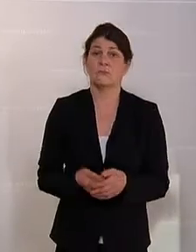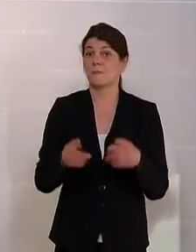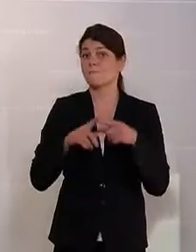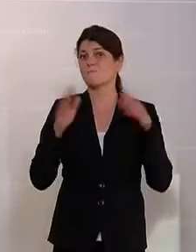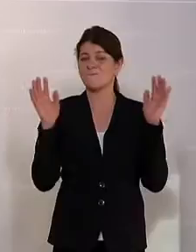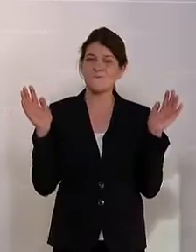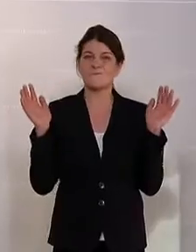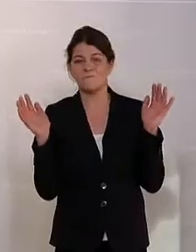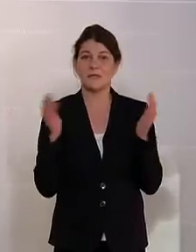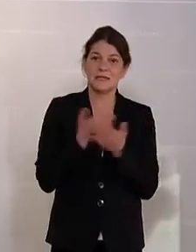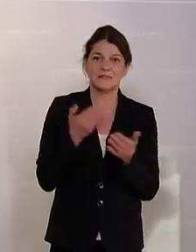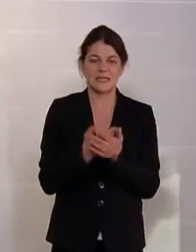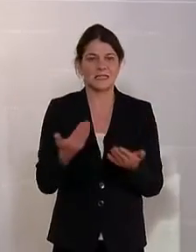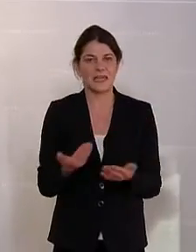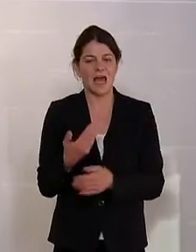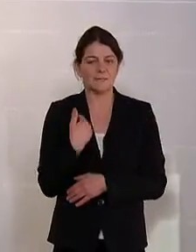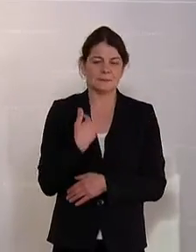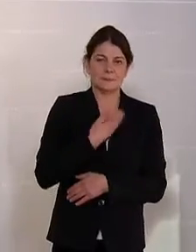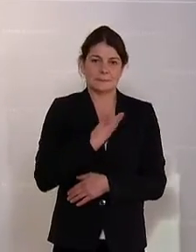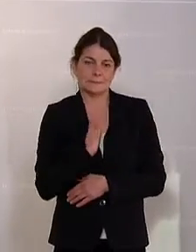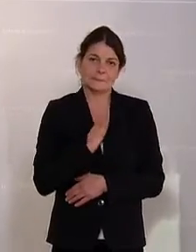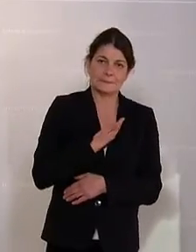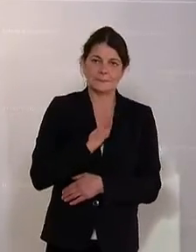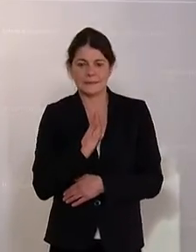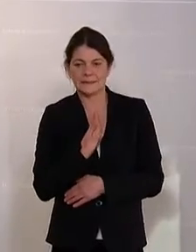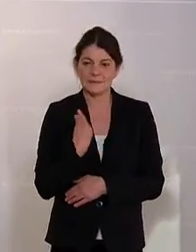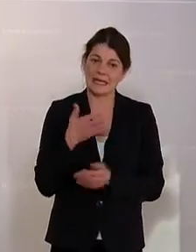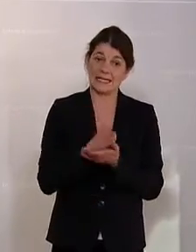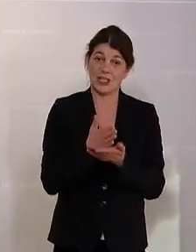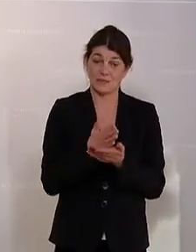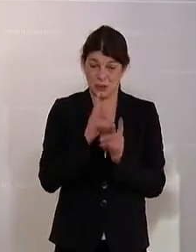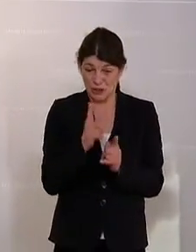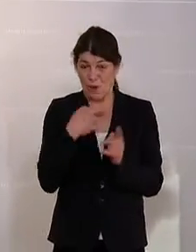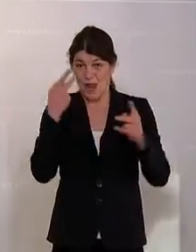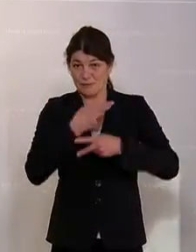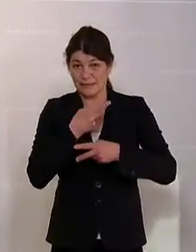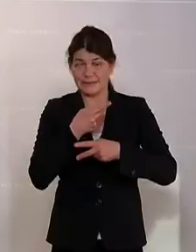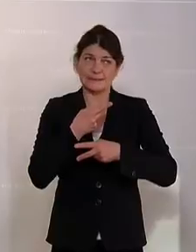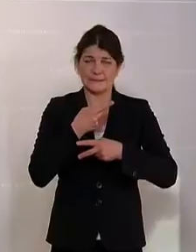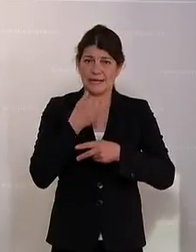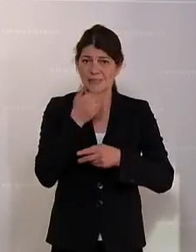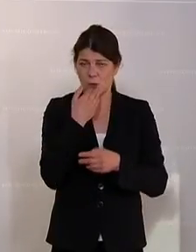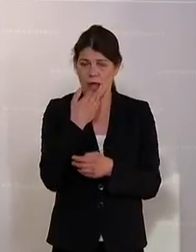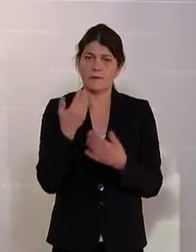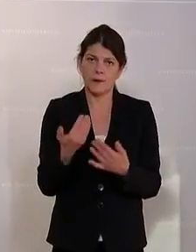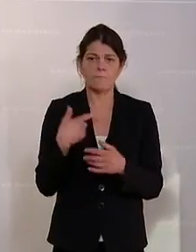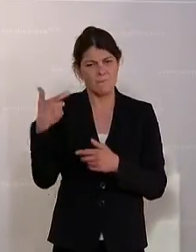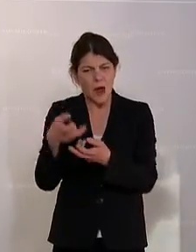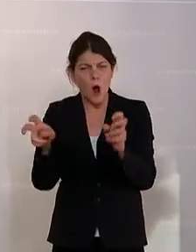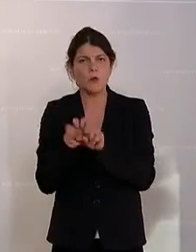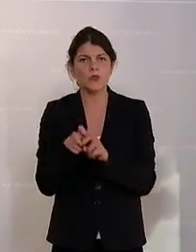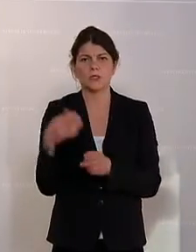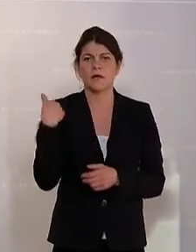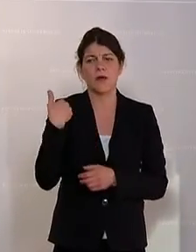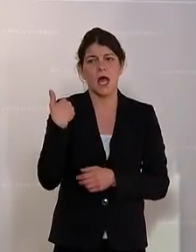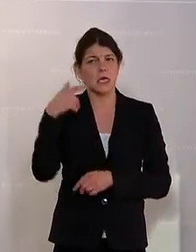Und daher haben wir uns die Entscheidung der Zustimmung heute auch nicht ganz einfach gemacht. Wir waren im Ausschuss noch sehr